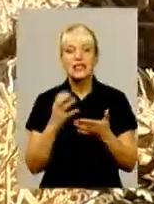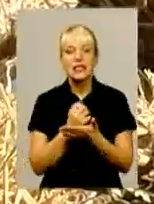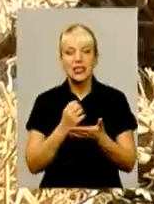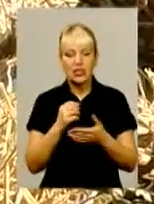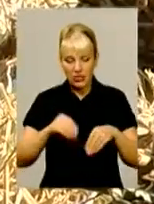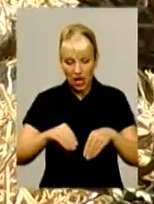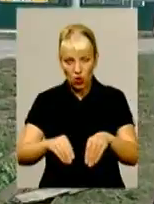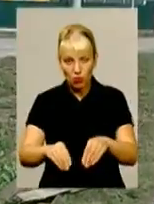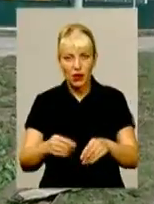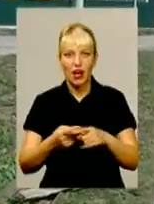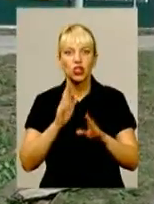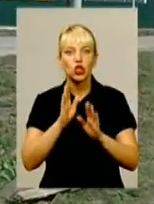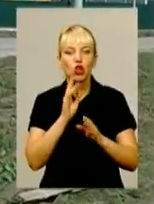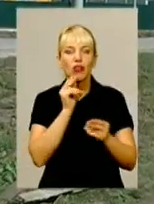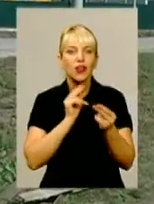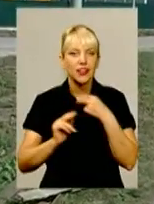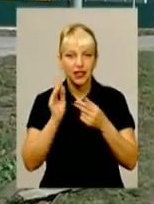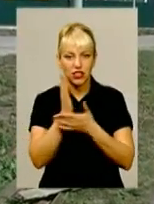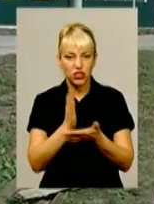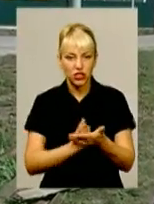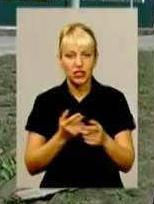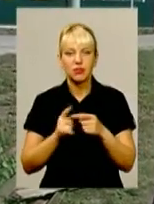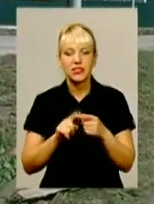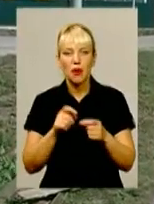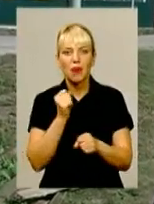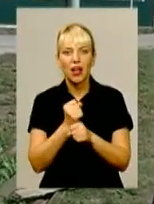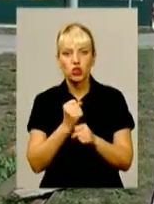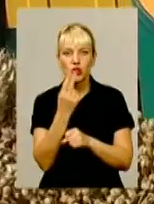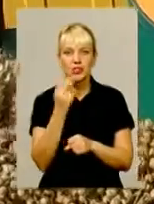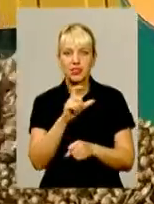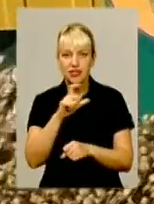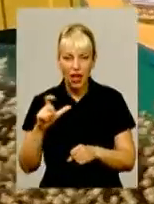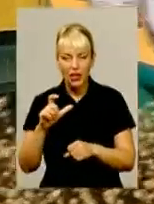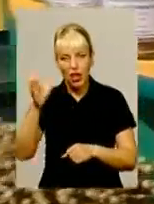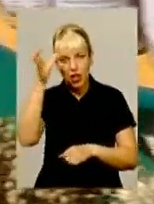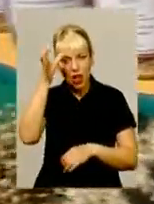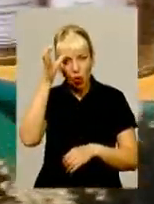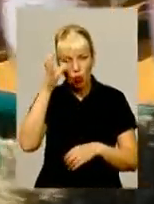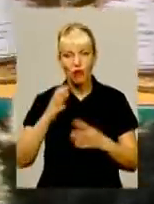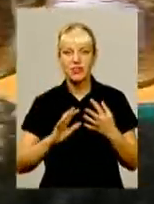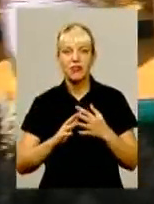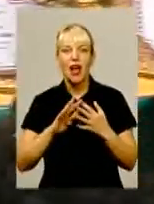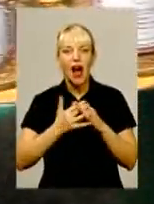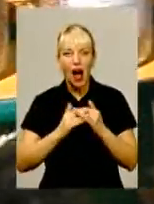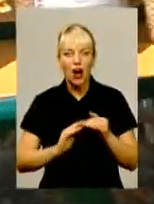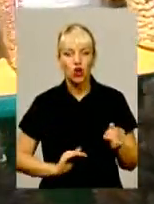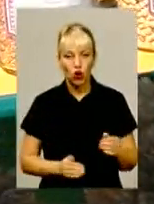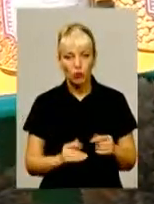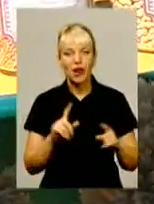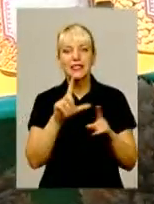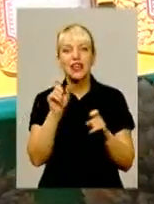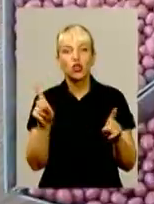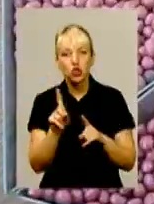землю на сіні тільки кращих сортів. Над цим працює цілий цех науковців агрокомпанії, за що гості з міністерства похвалили, але й